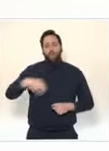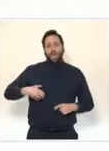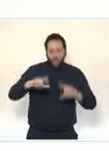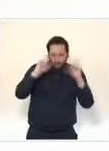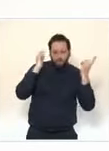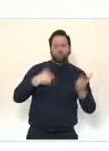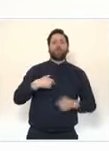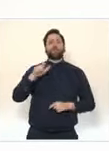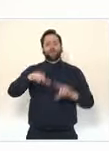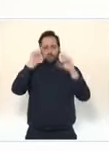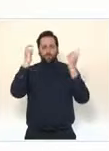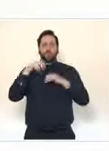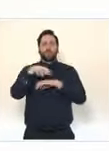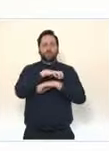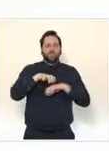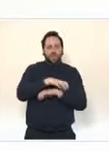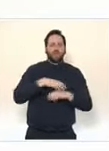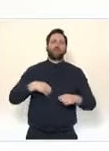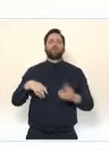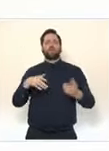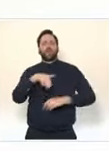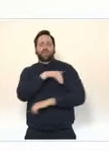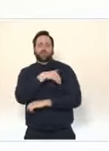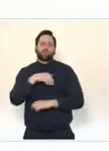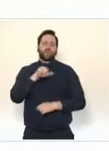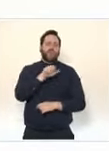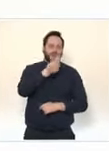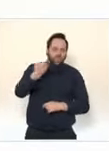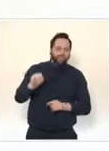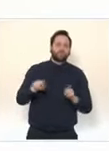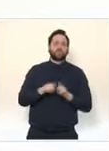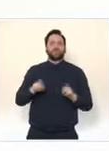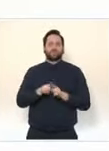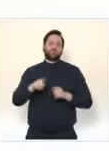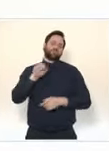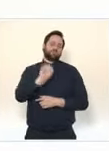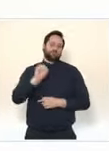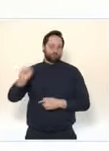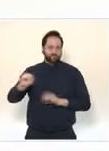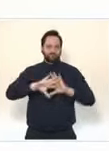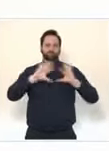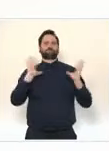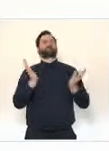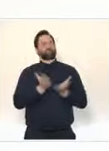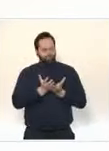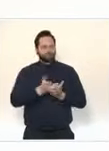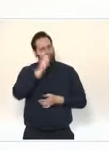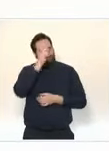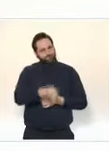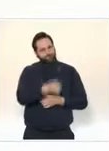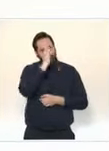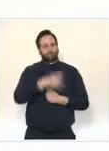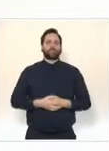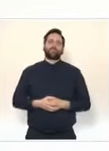agences régionales de santé et les services d'assurance maladie. Déjà, la grande majorité des personnes les plus vulnérables